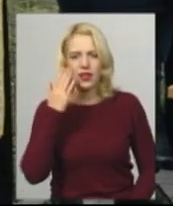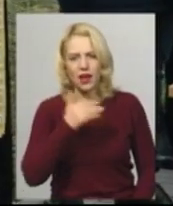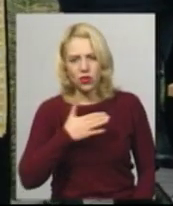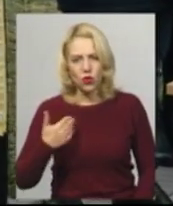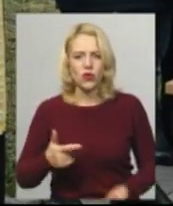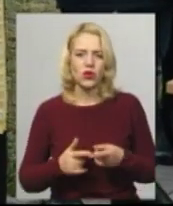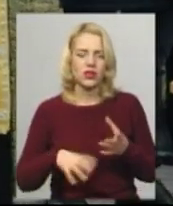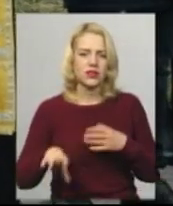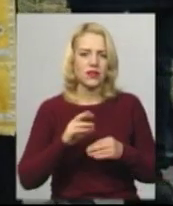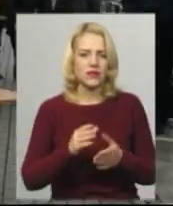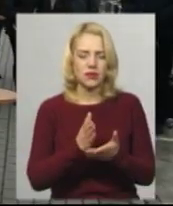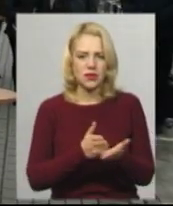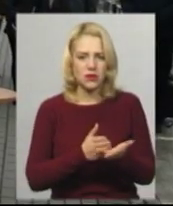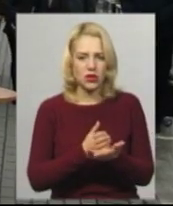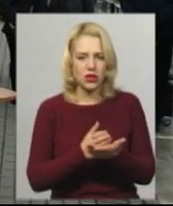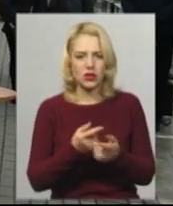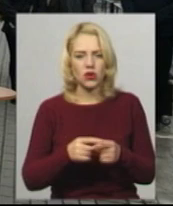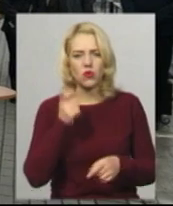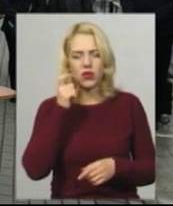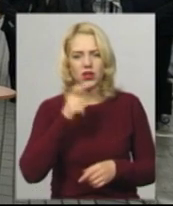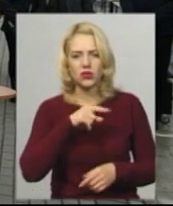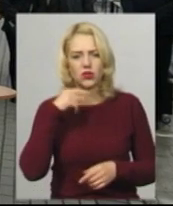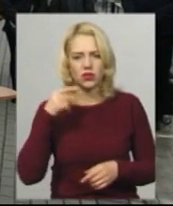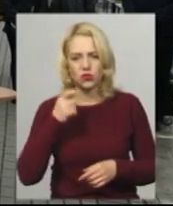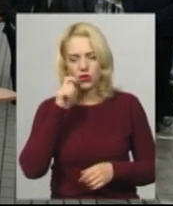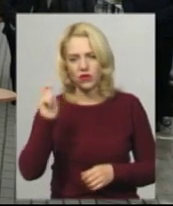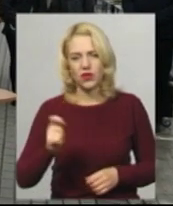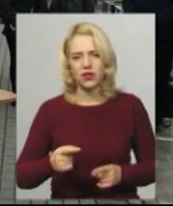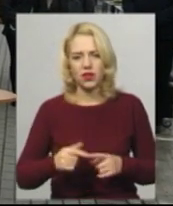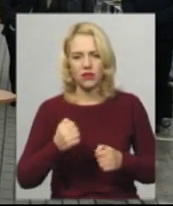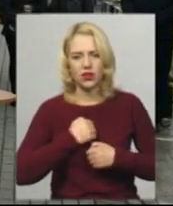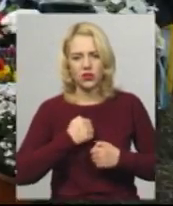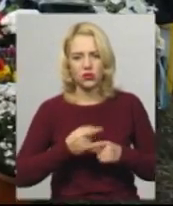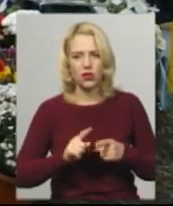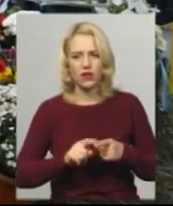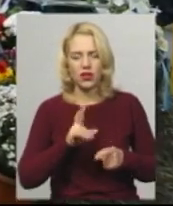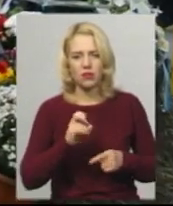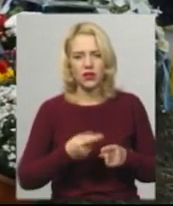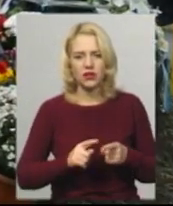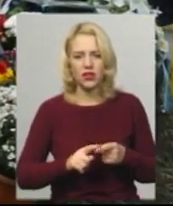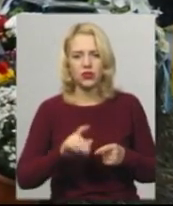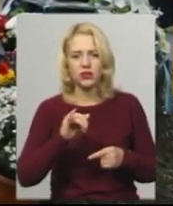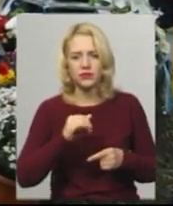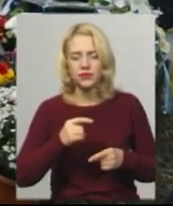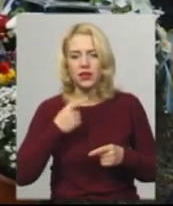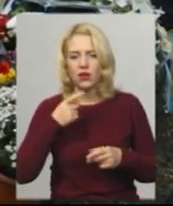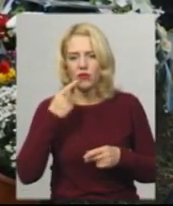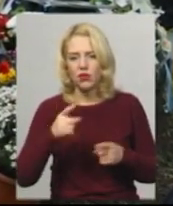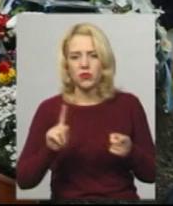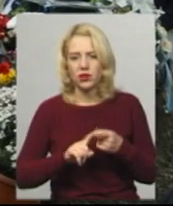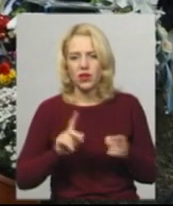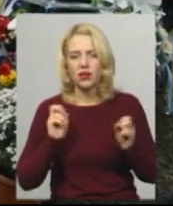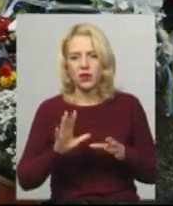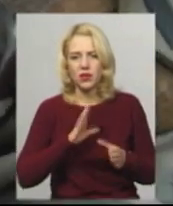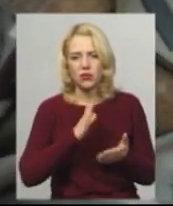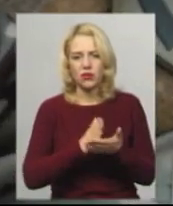панахиду за всіма загиблими героями російсько-української війни. Військовий капелан Андрій Дурдас, на грудях якого відзнаки, говорити про те, як перебував